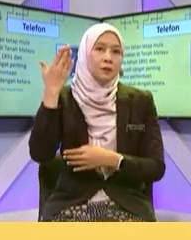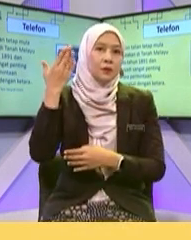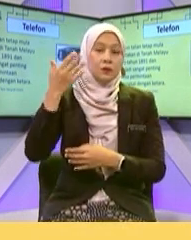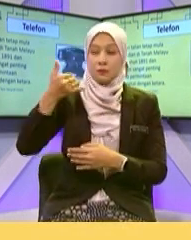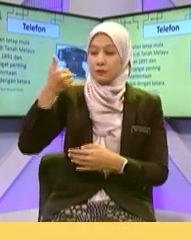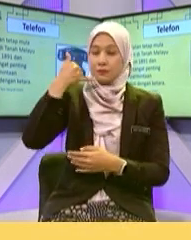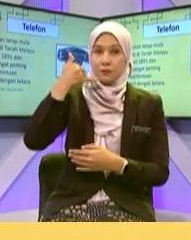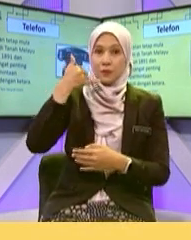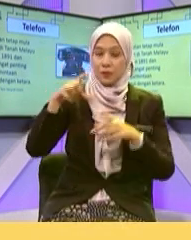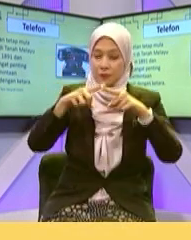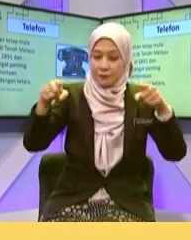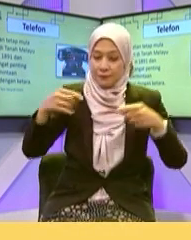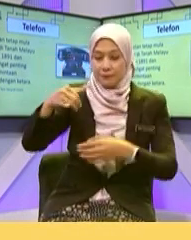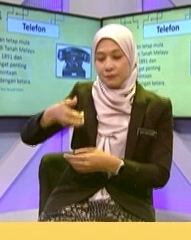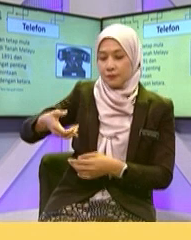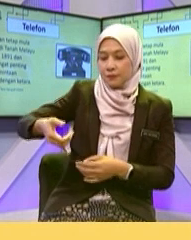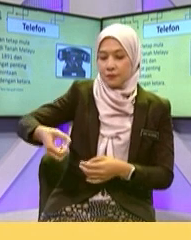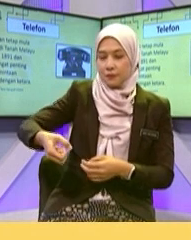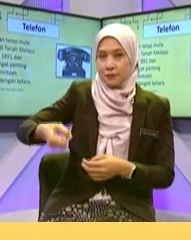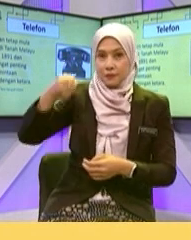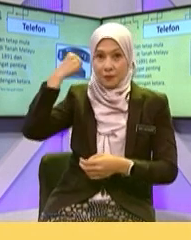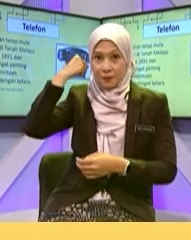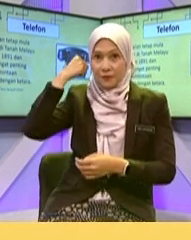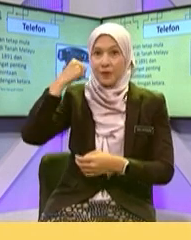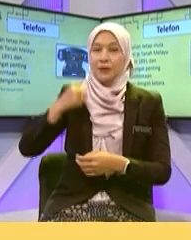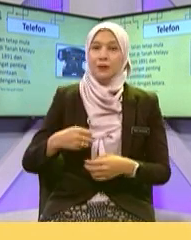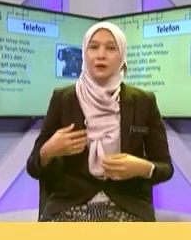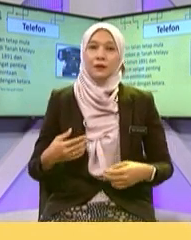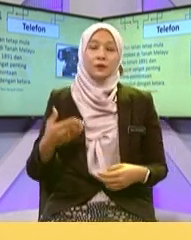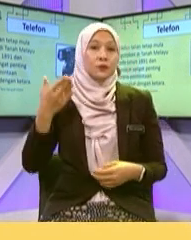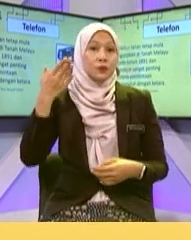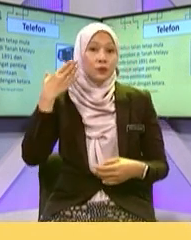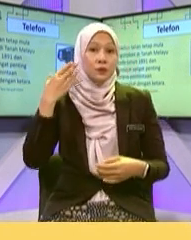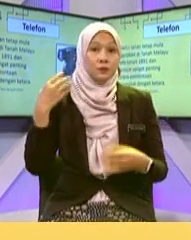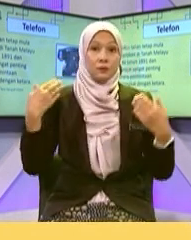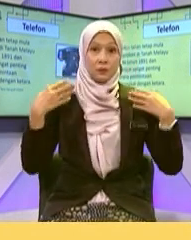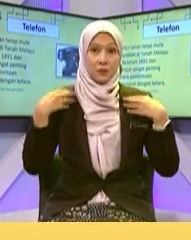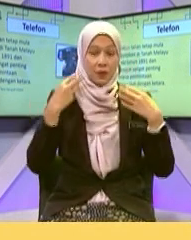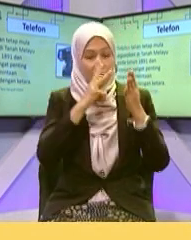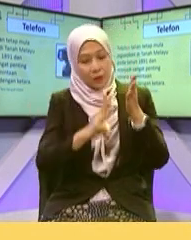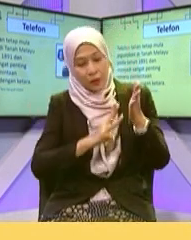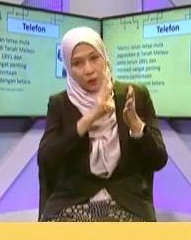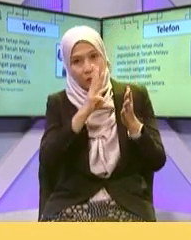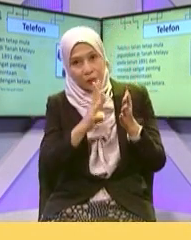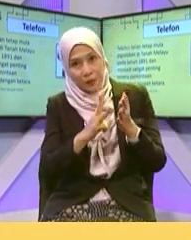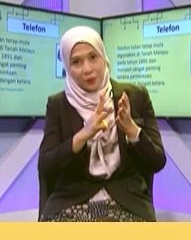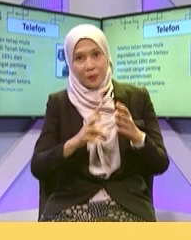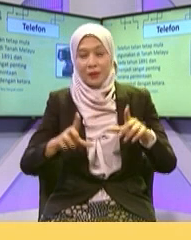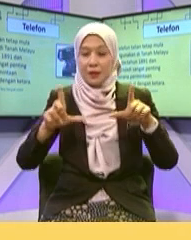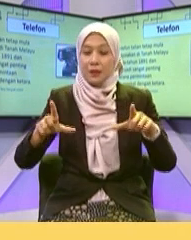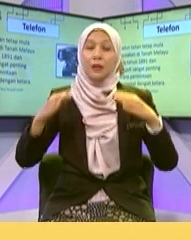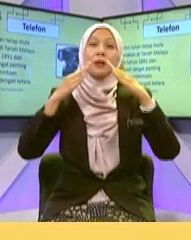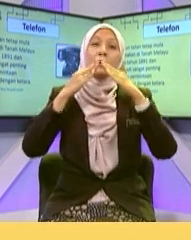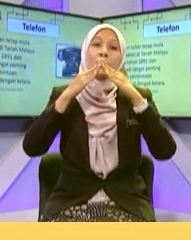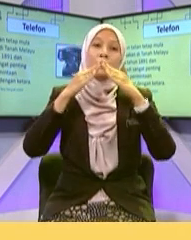Kedepan Ifan tu Ada contoh Telefon talian tetap Yang Pernah kita gunakan Suatu masa dulu Kebanyakan